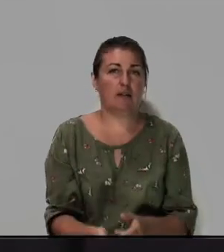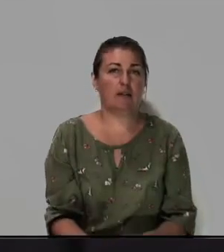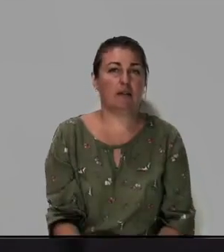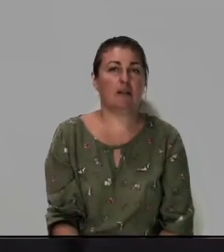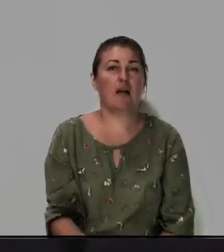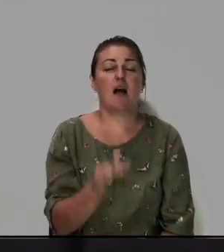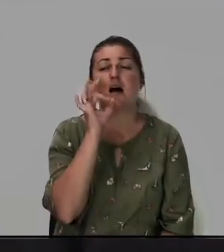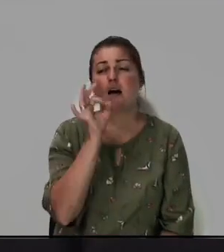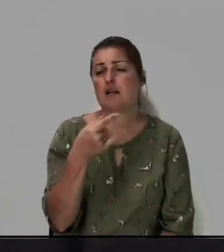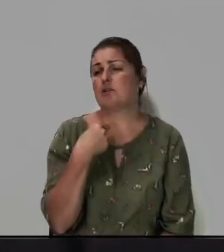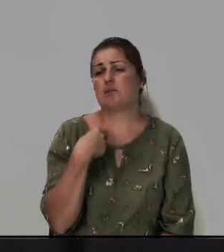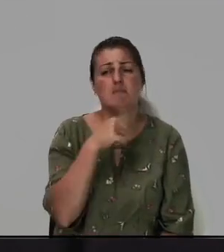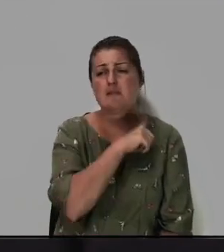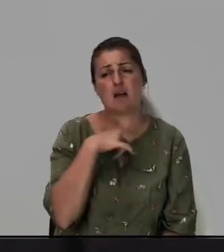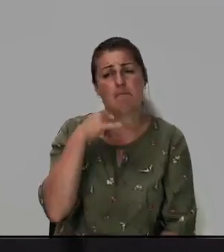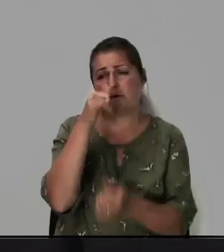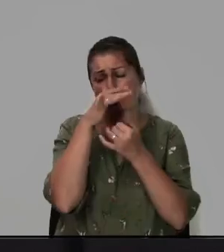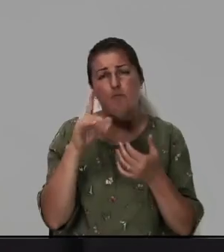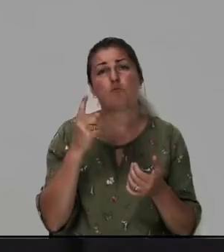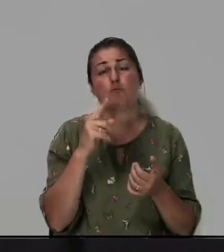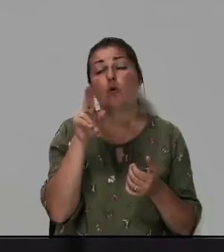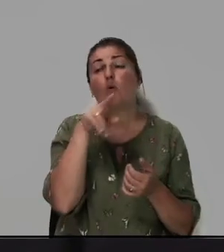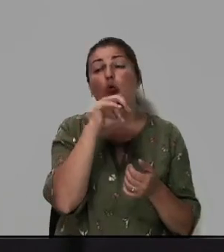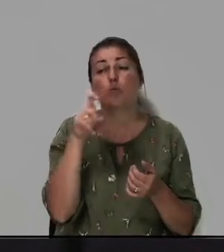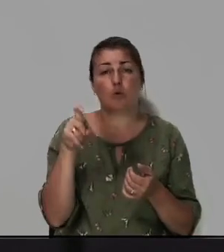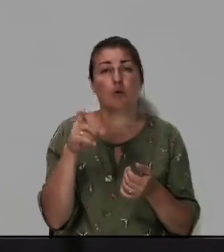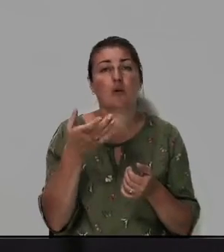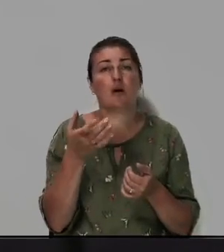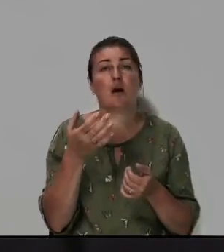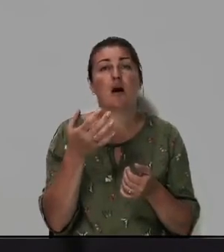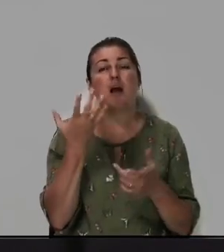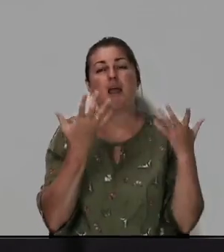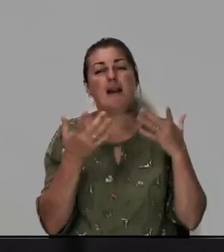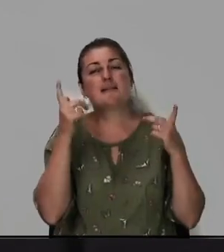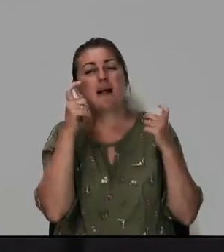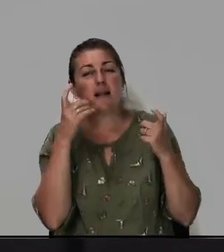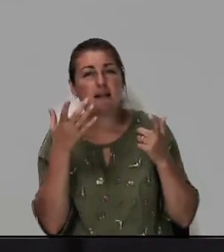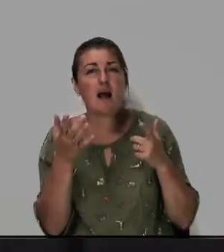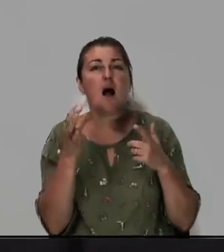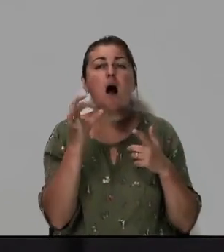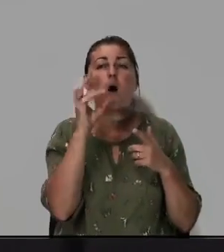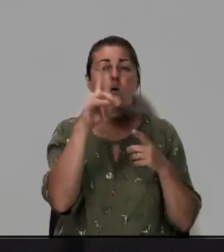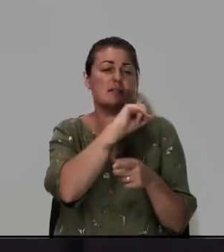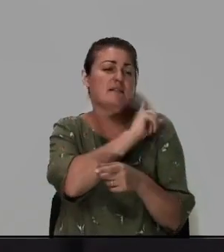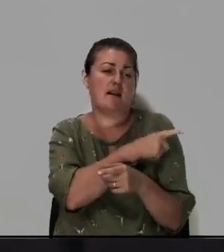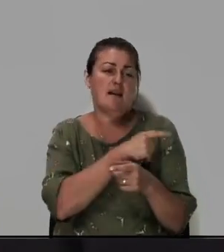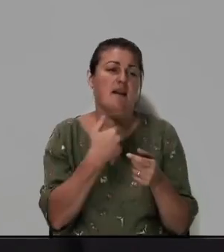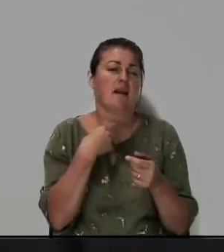конечно мы сами не можем потому что дух или сатана он сильнее нас